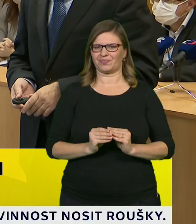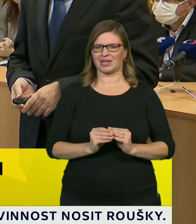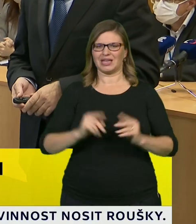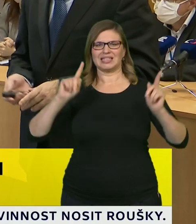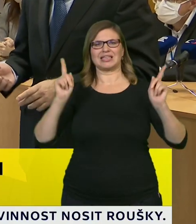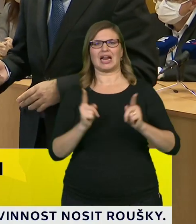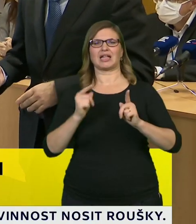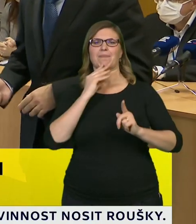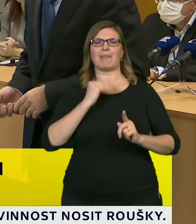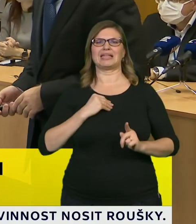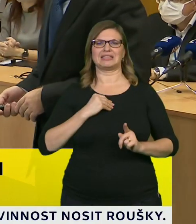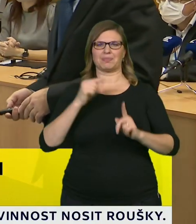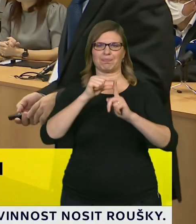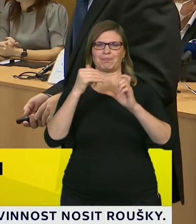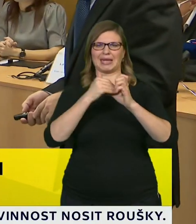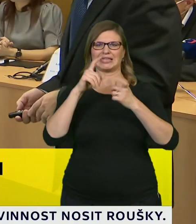všechny z nás.